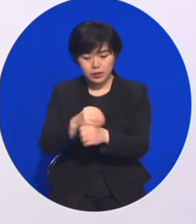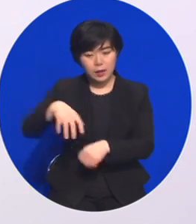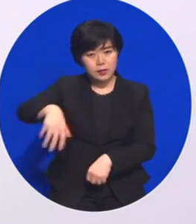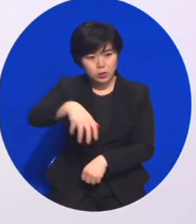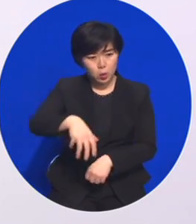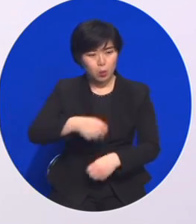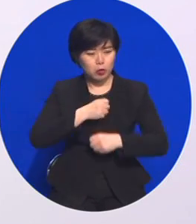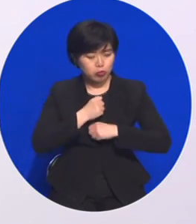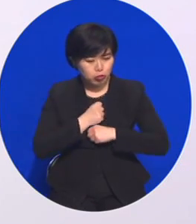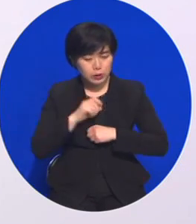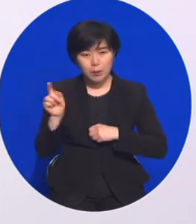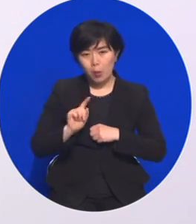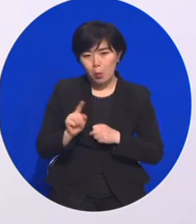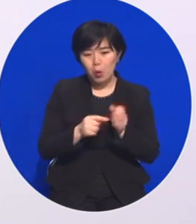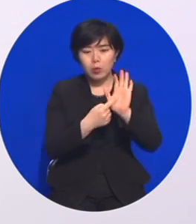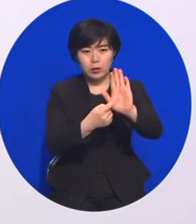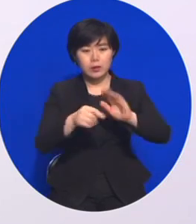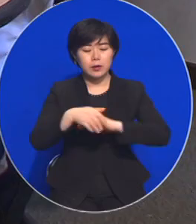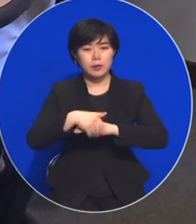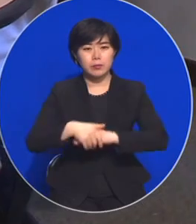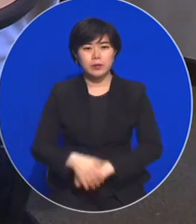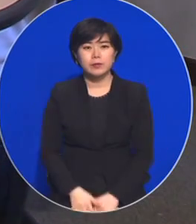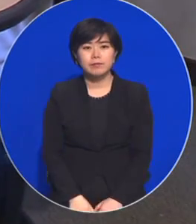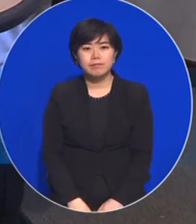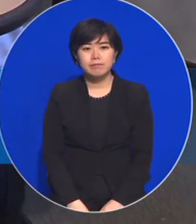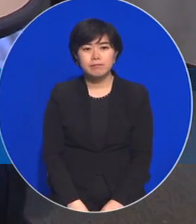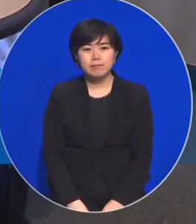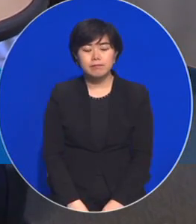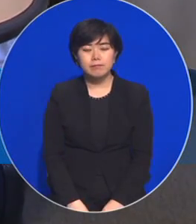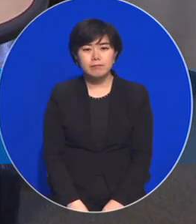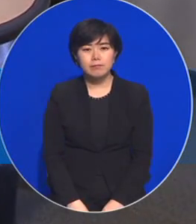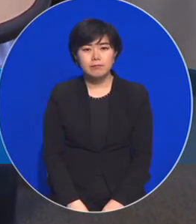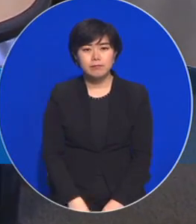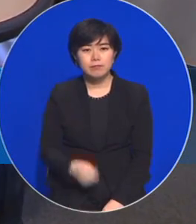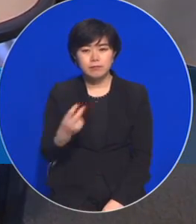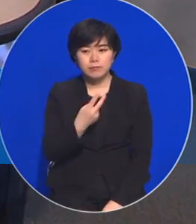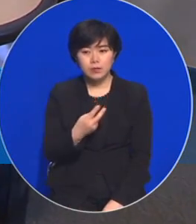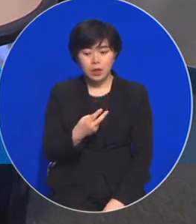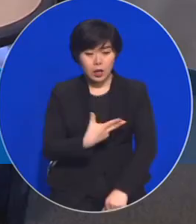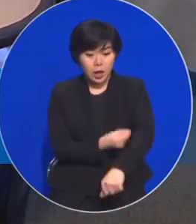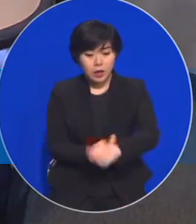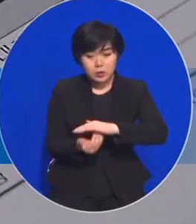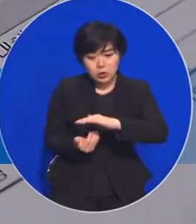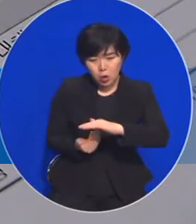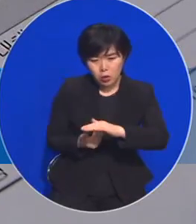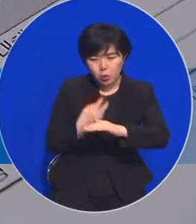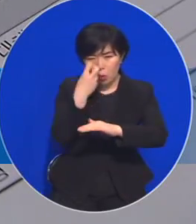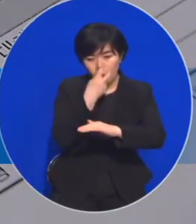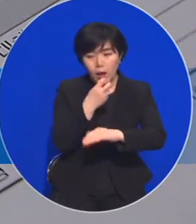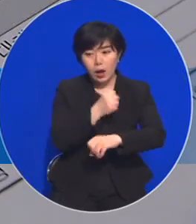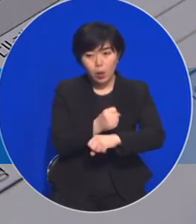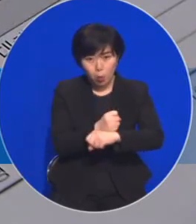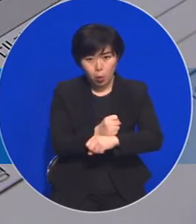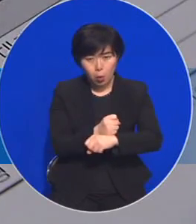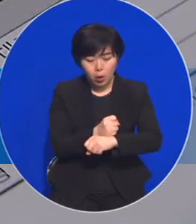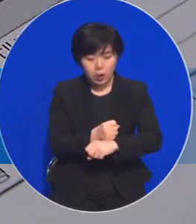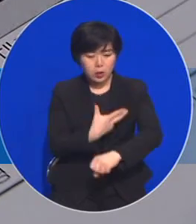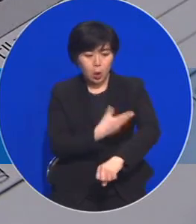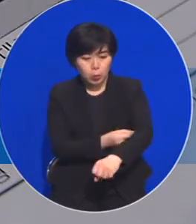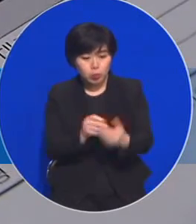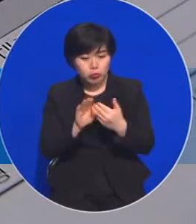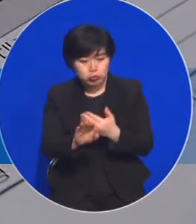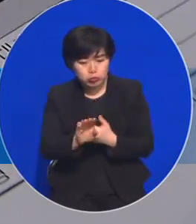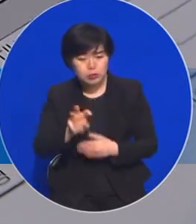유의사항을 사전 안내할 예정입니다. 또 예방접종 전 반드시 예진하고, 접종 후 15분에서